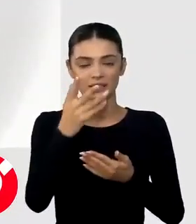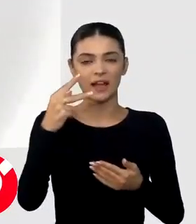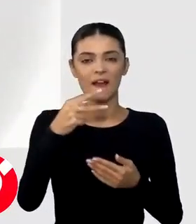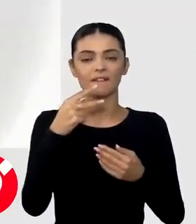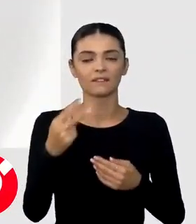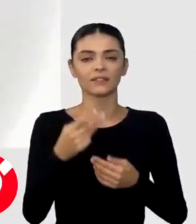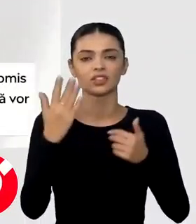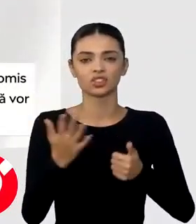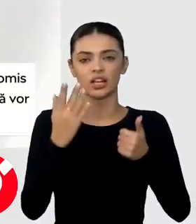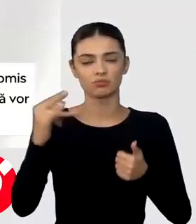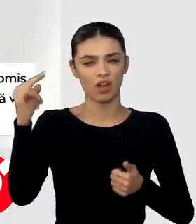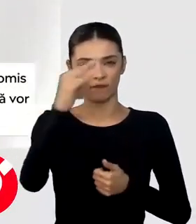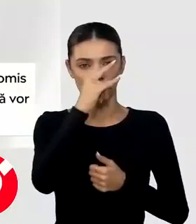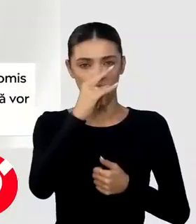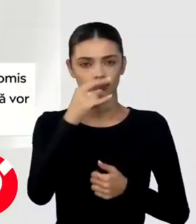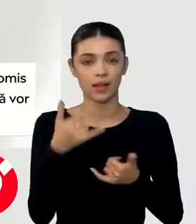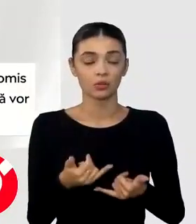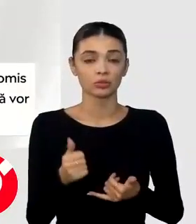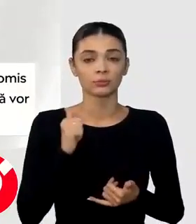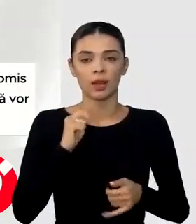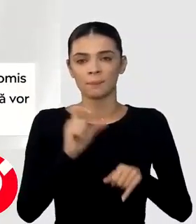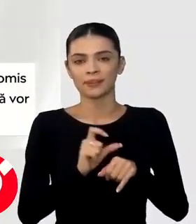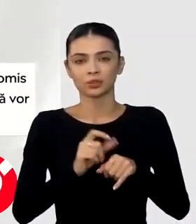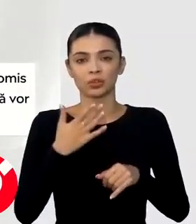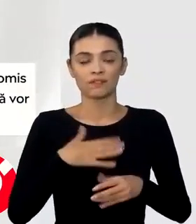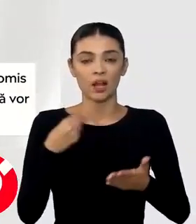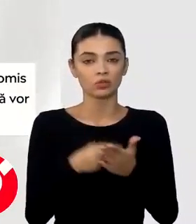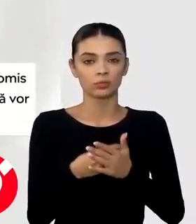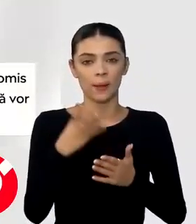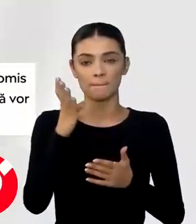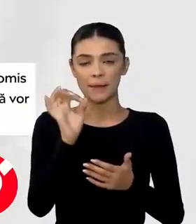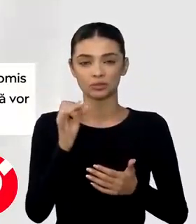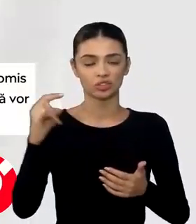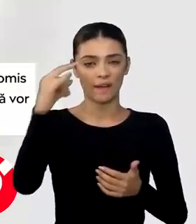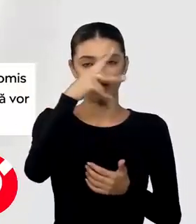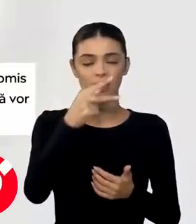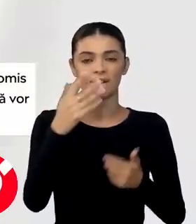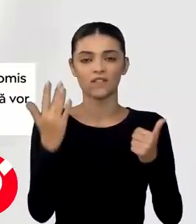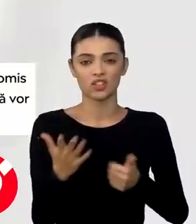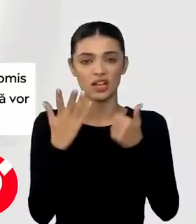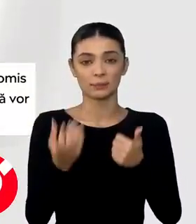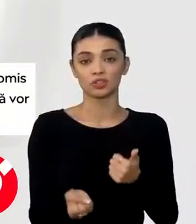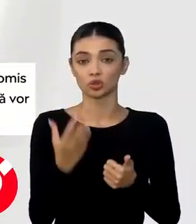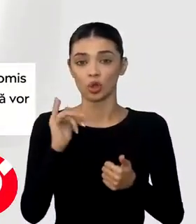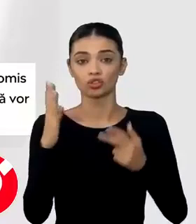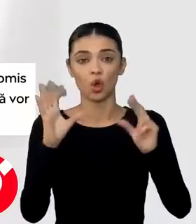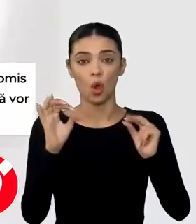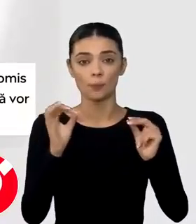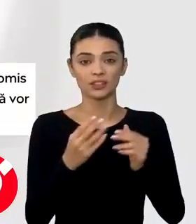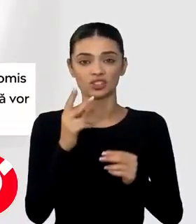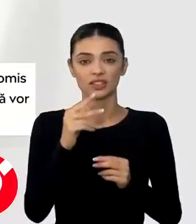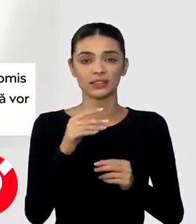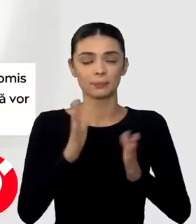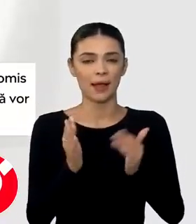vor onora promisiunea privind avionele F-16. Armata turcă vrea să achiziționeze 40 de aeronave F-16 noi și